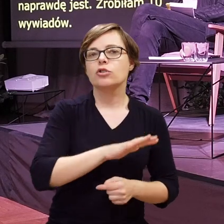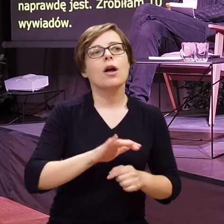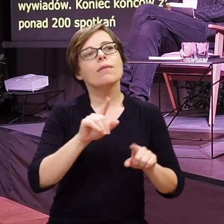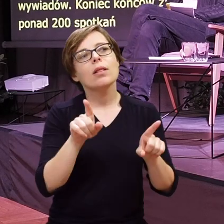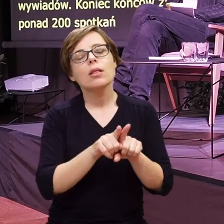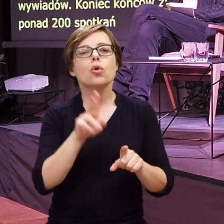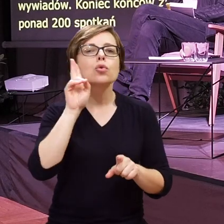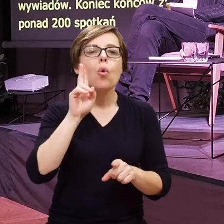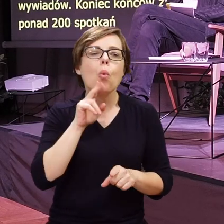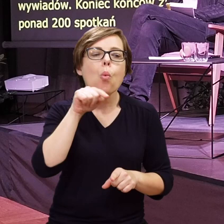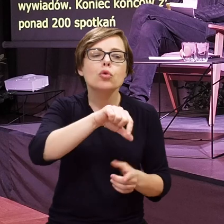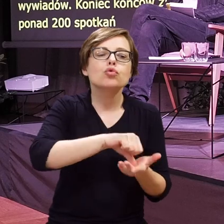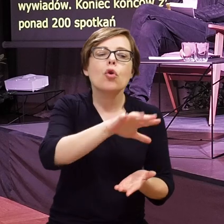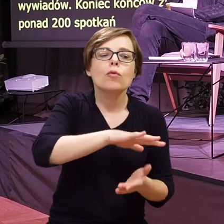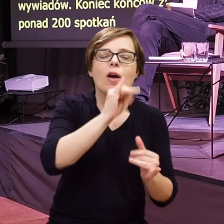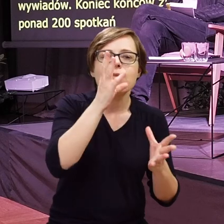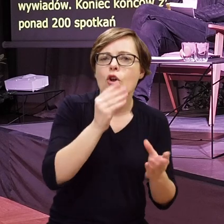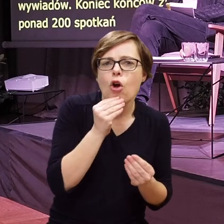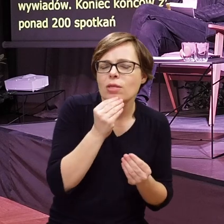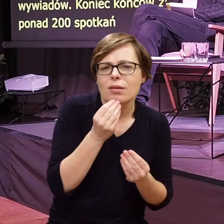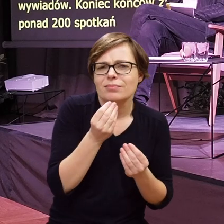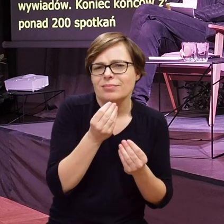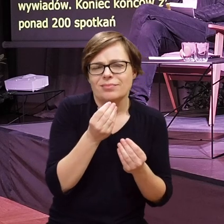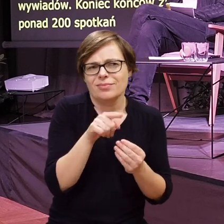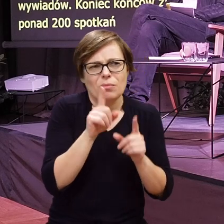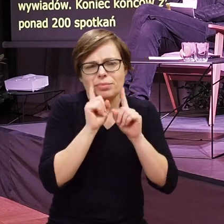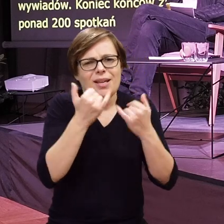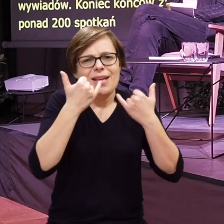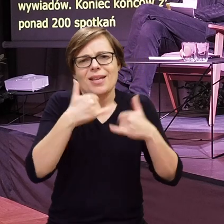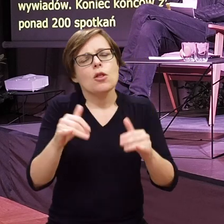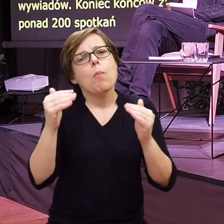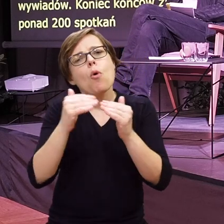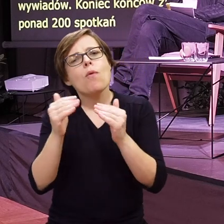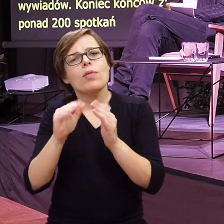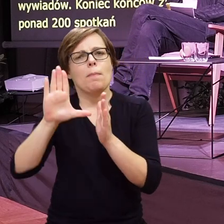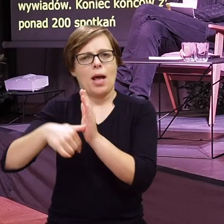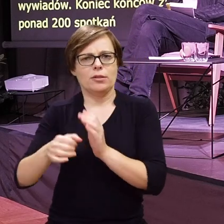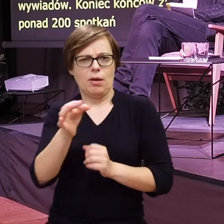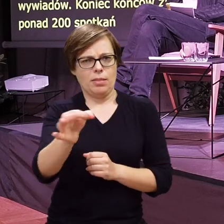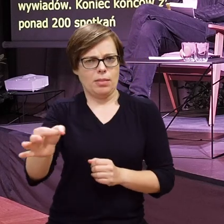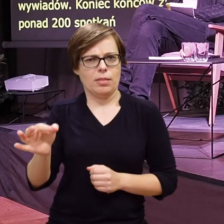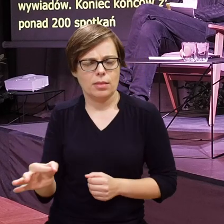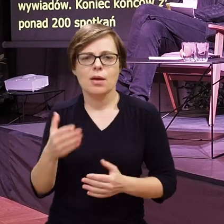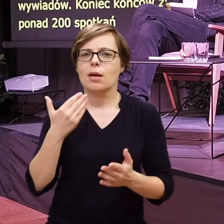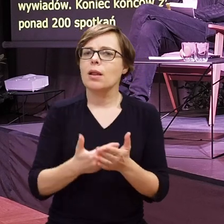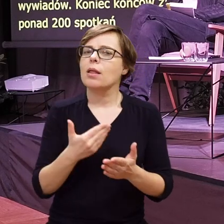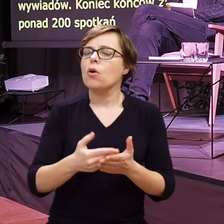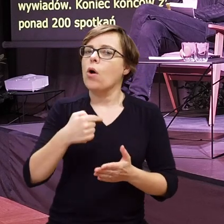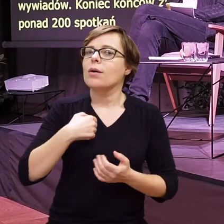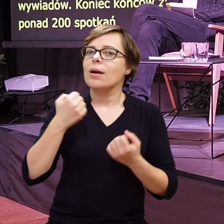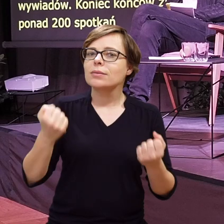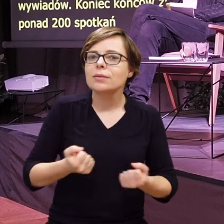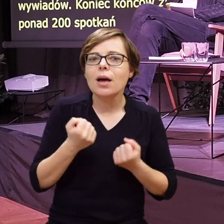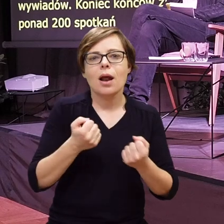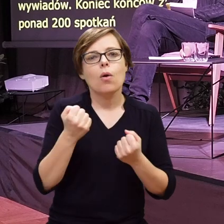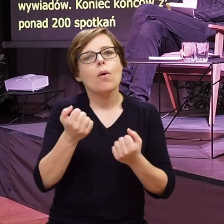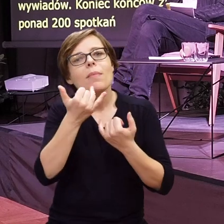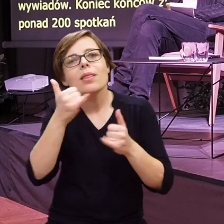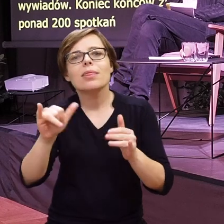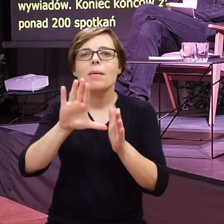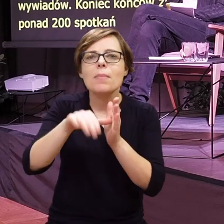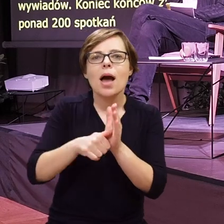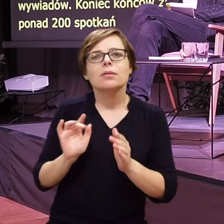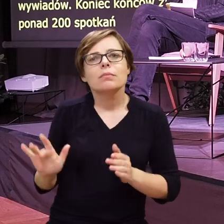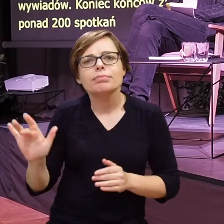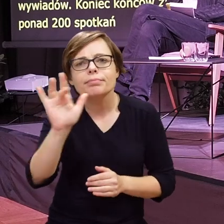jak tutaj funkcjonuje środowisko osób głuchych jest zupełnie inne od tego, jak wygląda sytuacja w mniejszych miastach. Więc ja starałam się po prostu